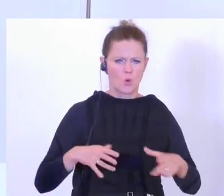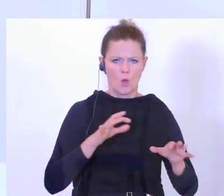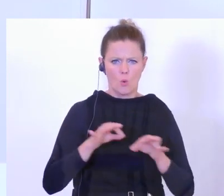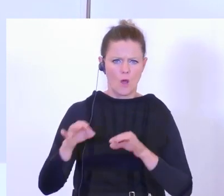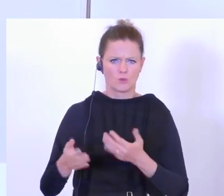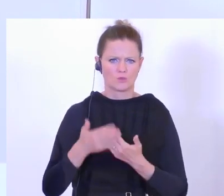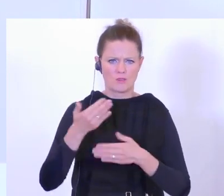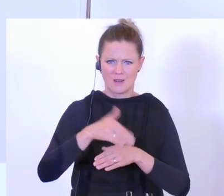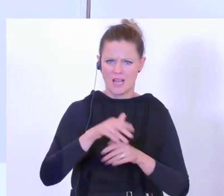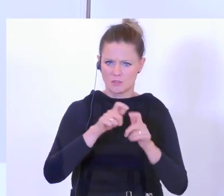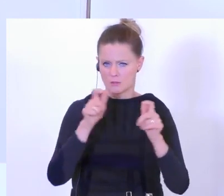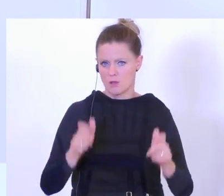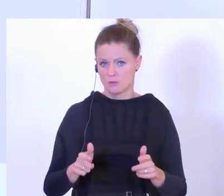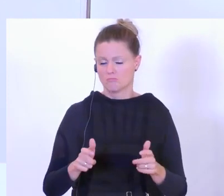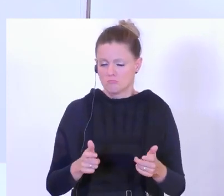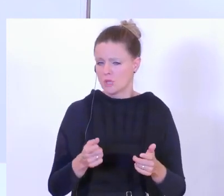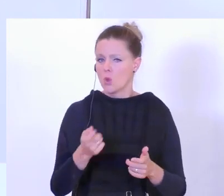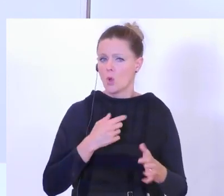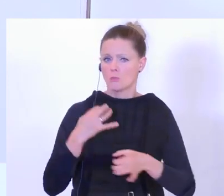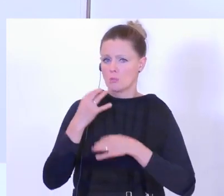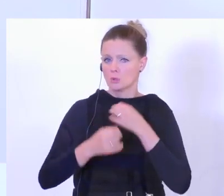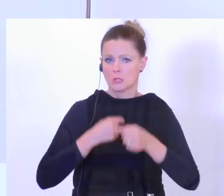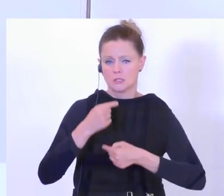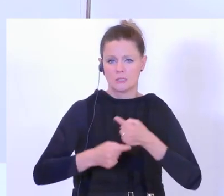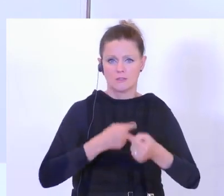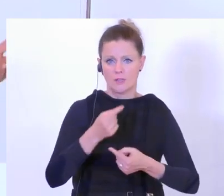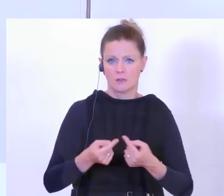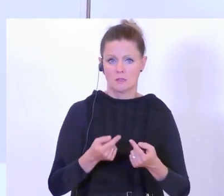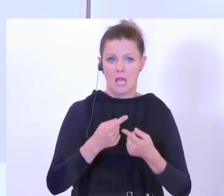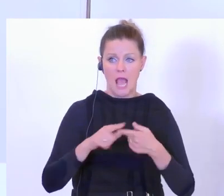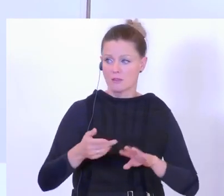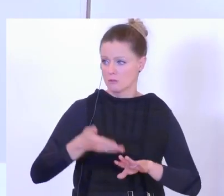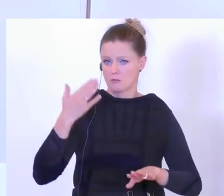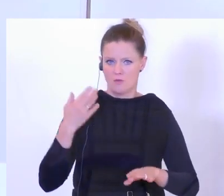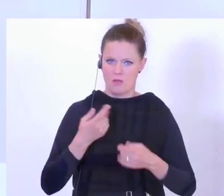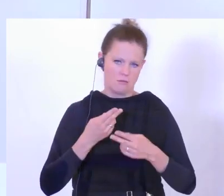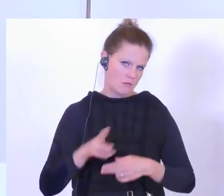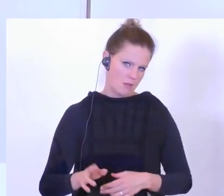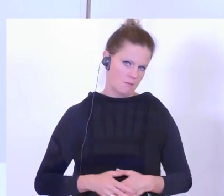Aber wie gesagt, das ist jetzt ein Prozess, der sich entwickelt und wird sich da nicht anders darstellen als schon vorher.